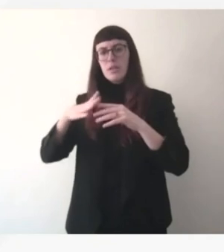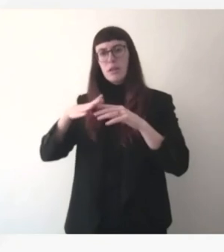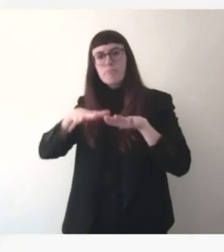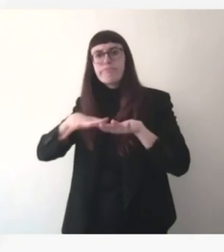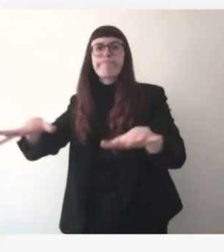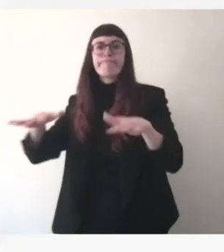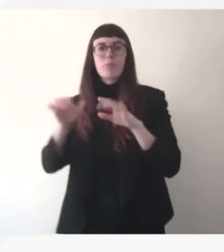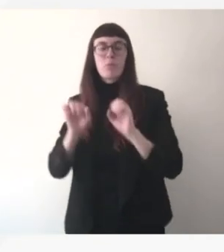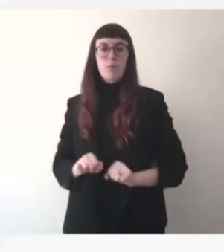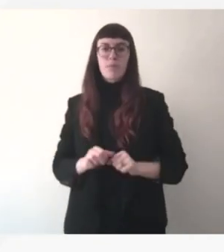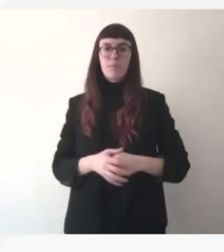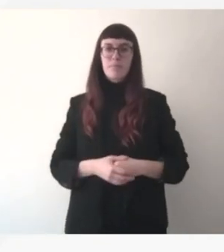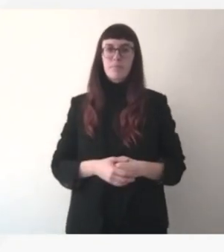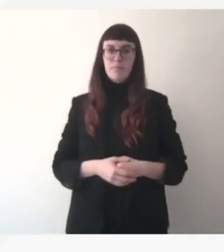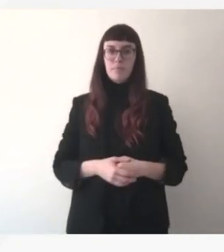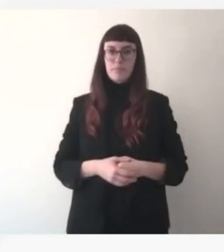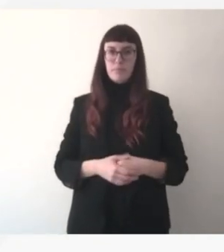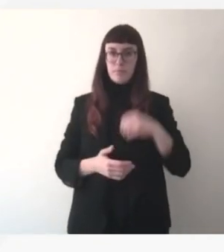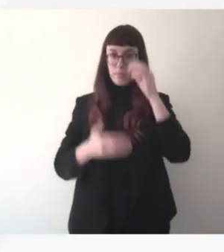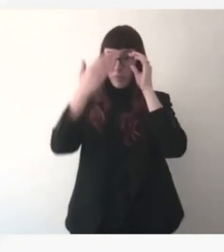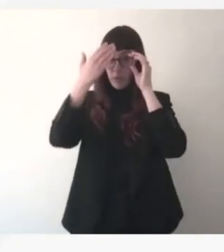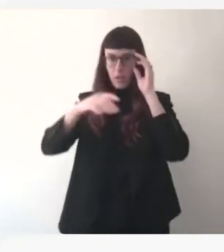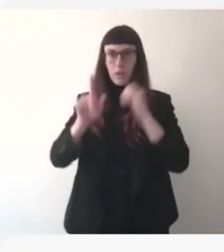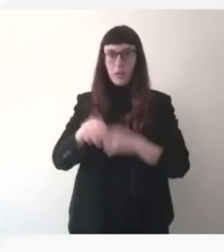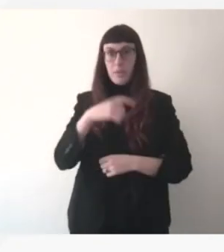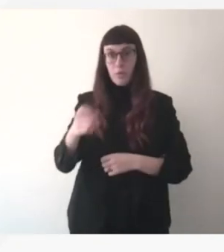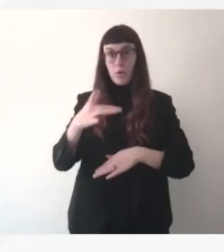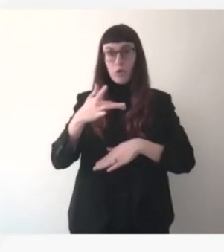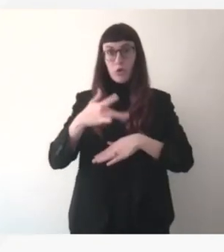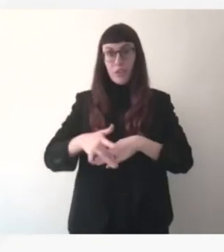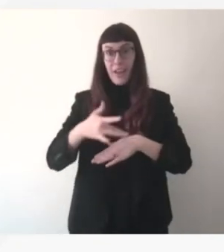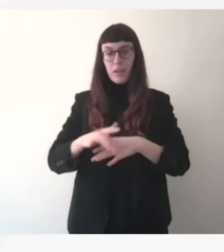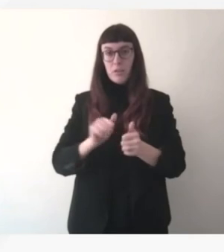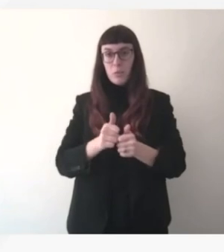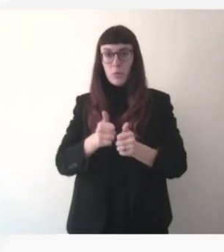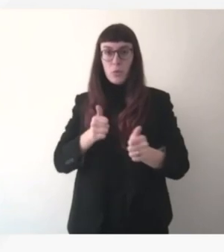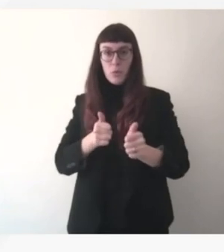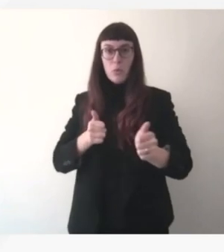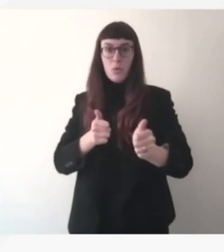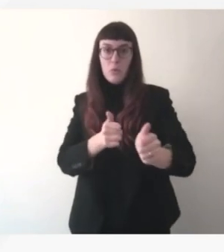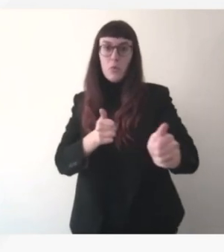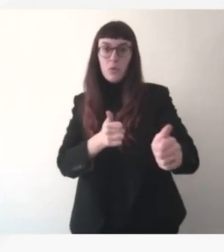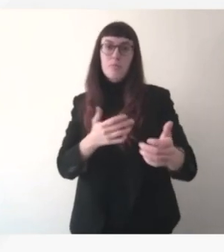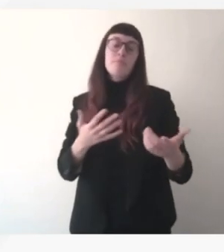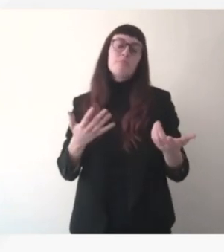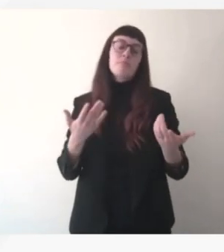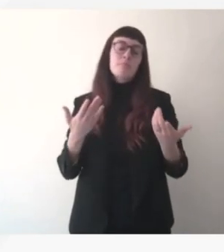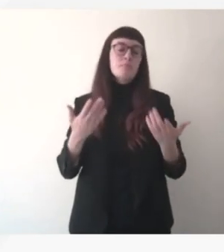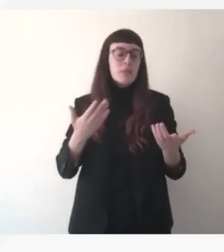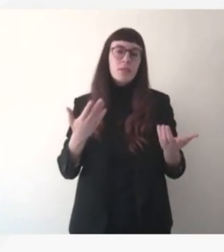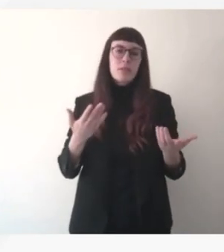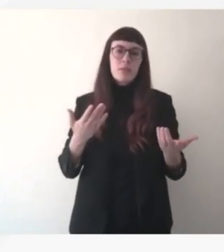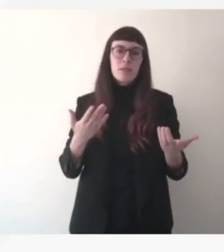latences sont sont sont un peu trop grandes bon ça peut faire de la sécurité mais ça n rien à voir avec évidemment ce qu'on pourra